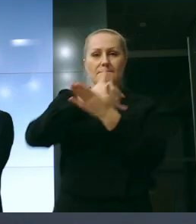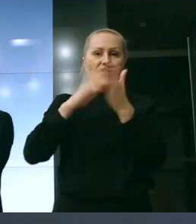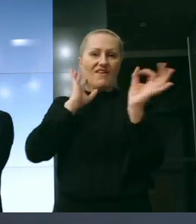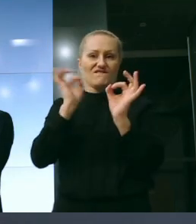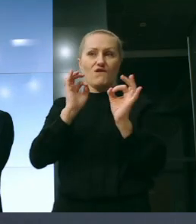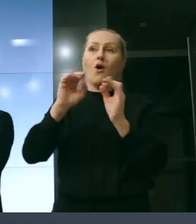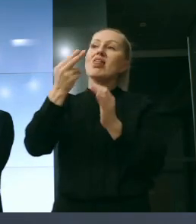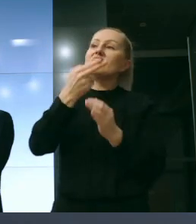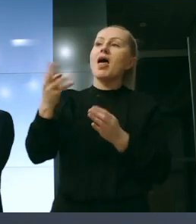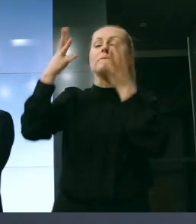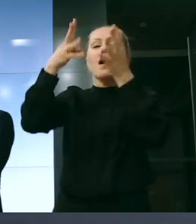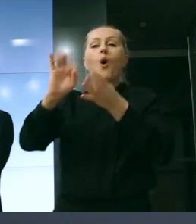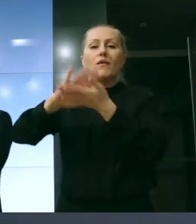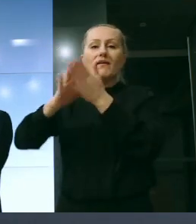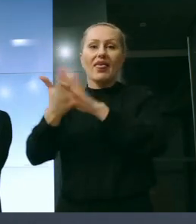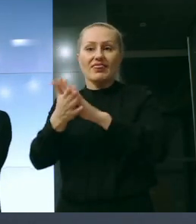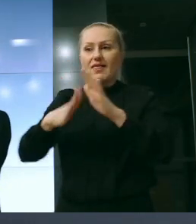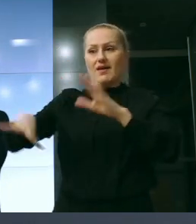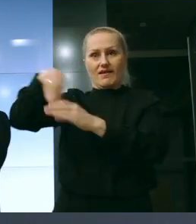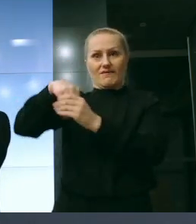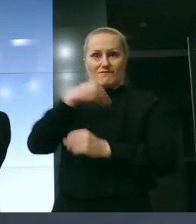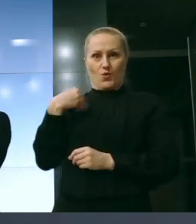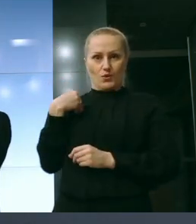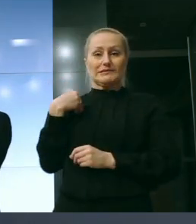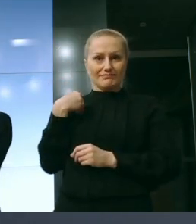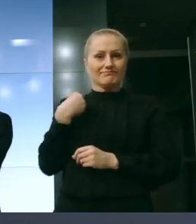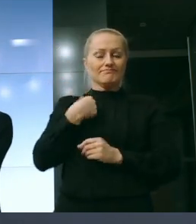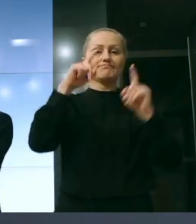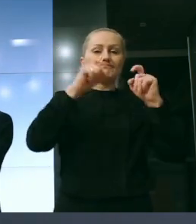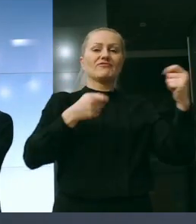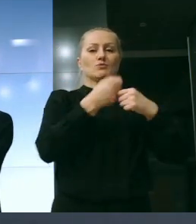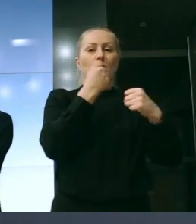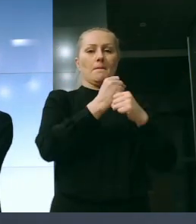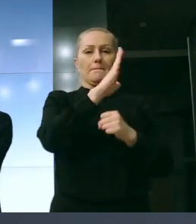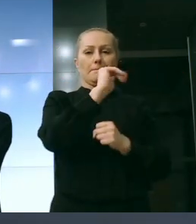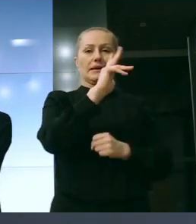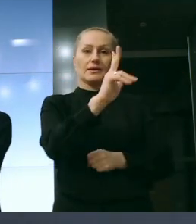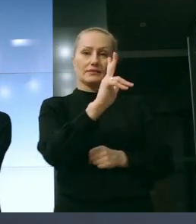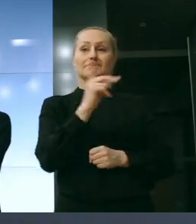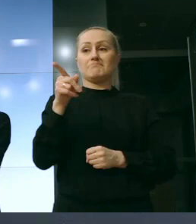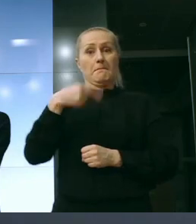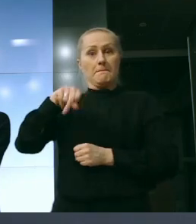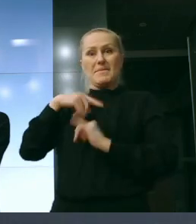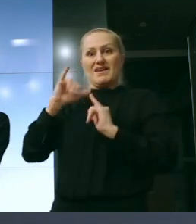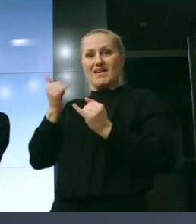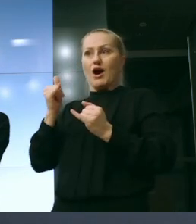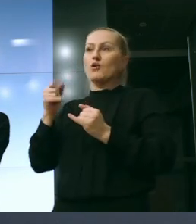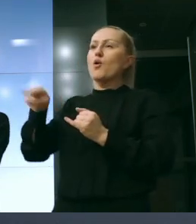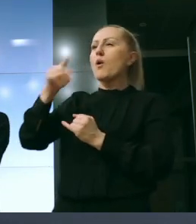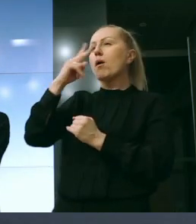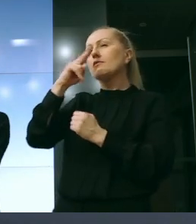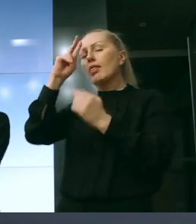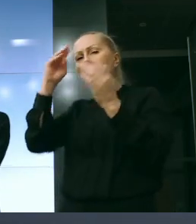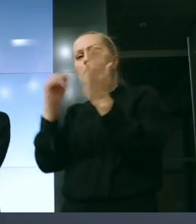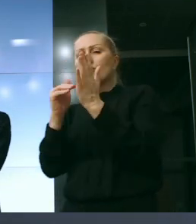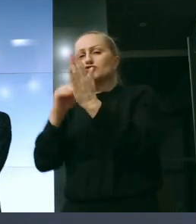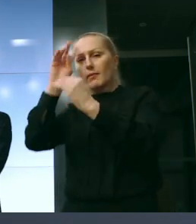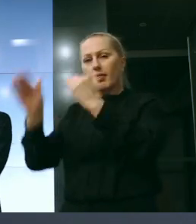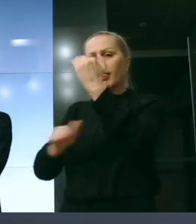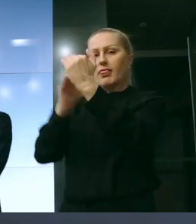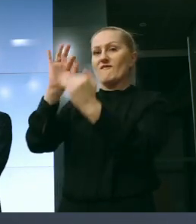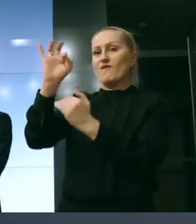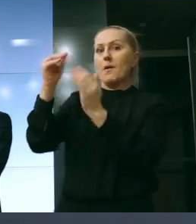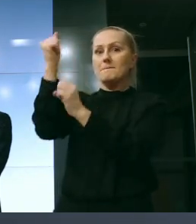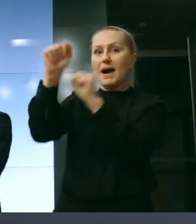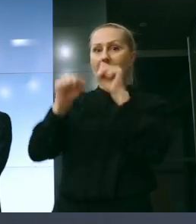Rozpoczęliśmy współpracę z BIK-iem, gdzie będziemy z ramienia potrzeb banków definiować to, co